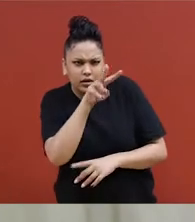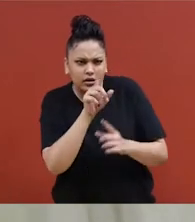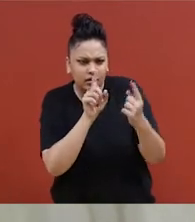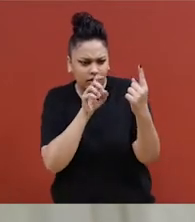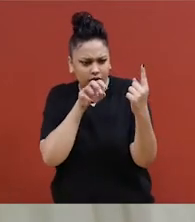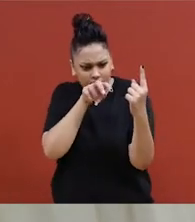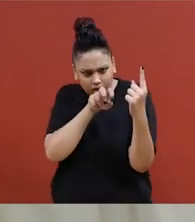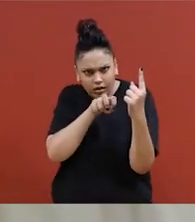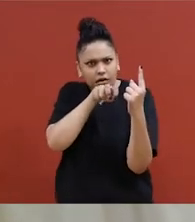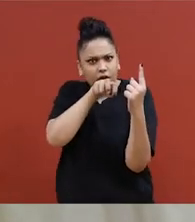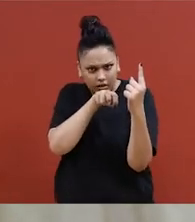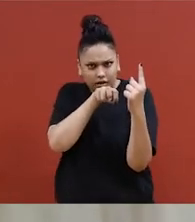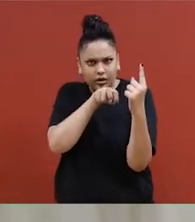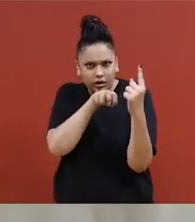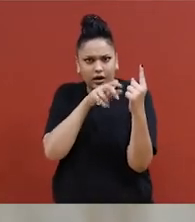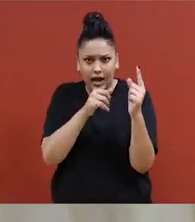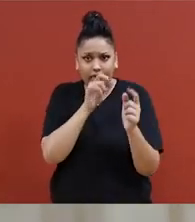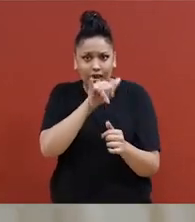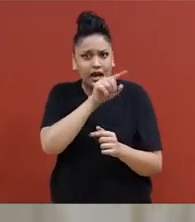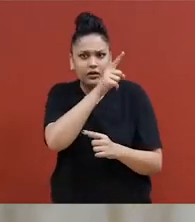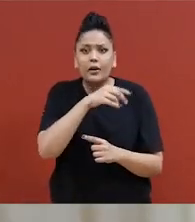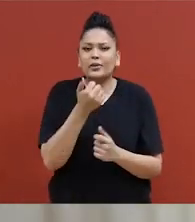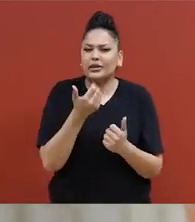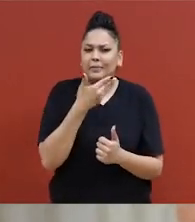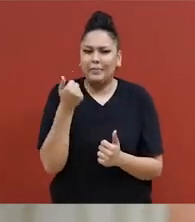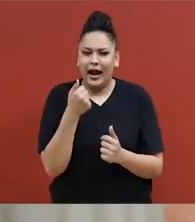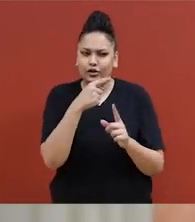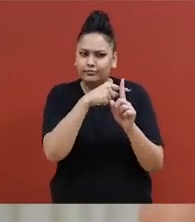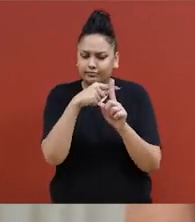je peux frapper l'entrejambe de l'attaquant.